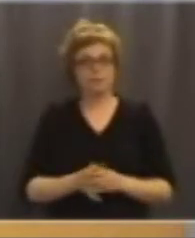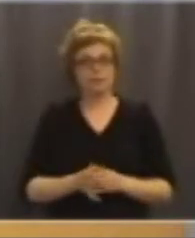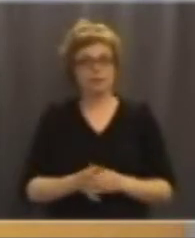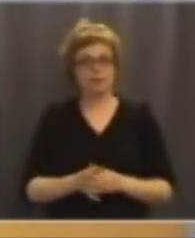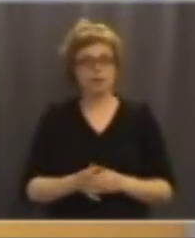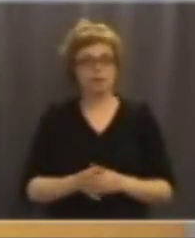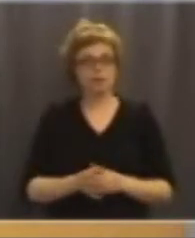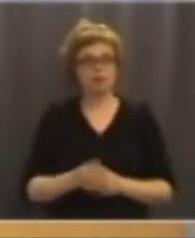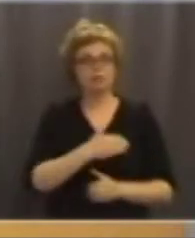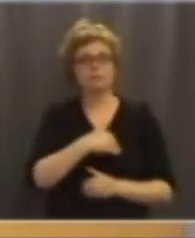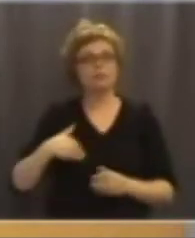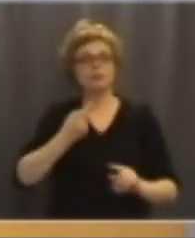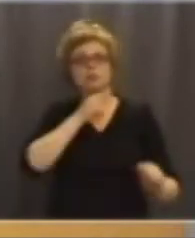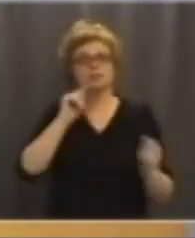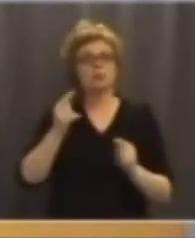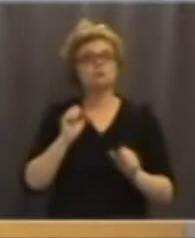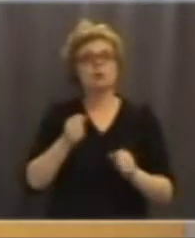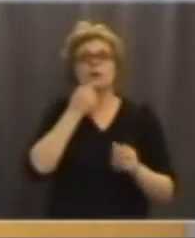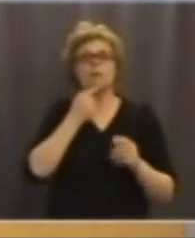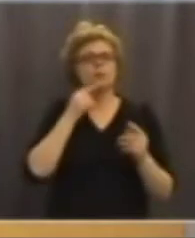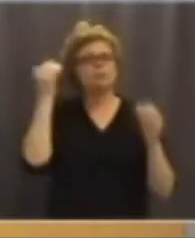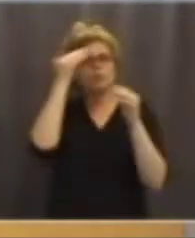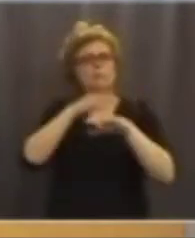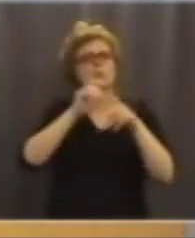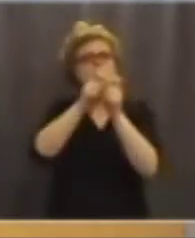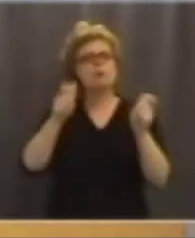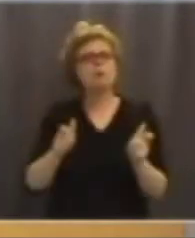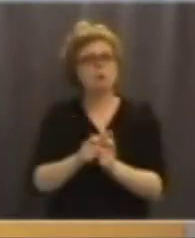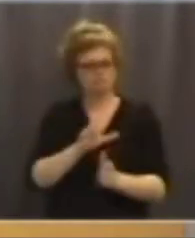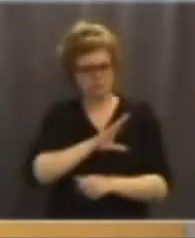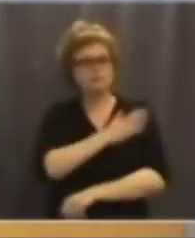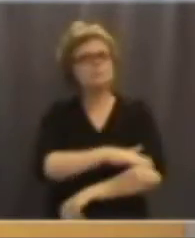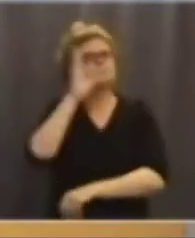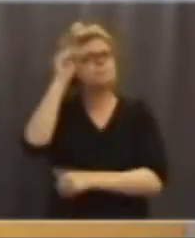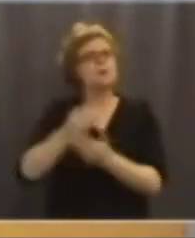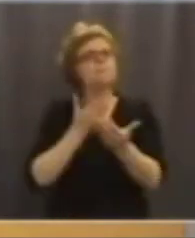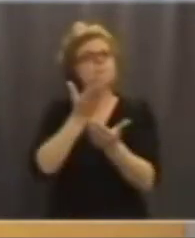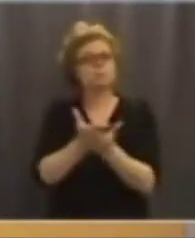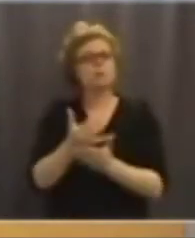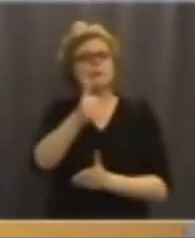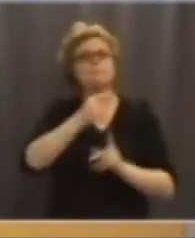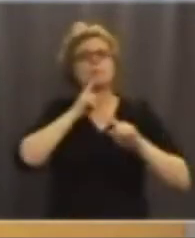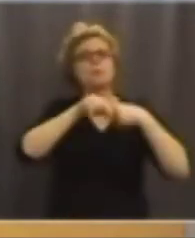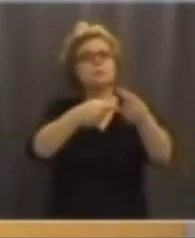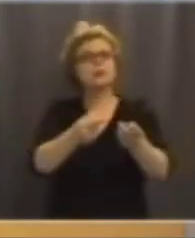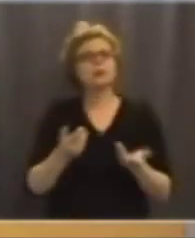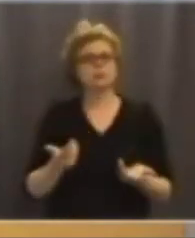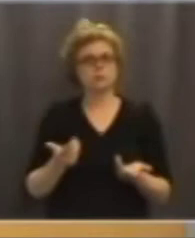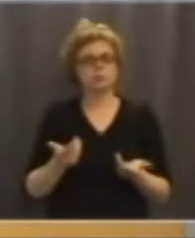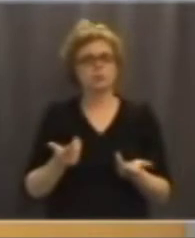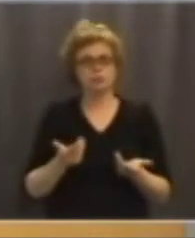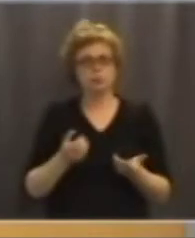Här diskuterar vi hur vi ska fundera på med ramar. Och så finns det tjänstemannarförslag ute i en process där man